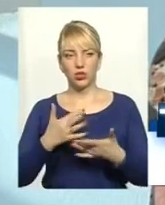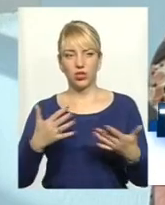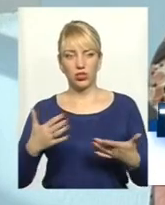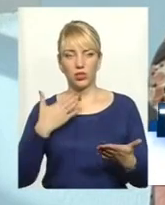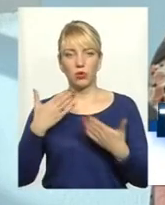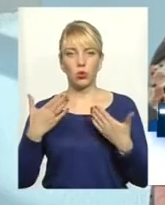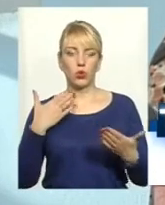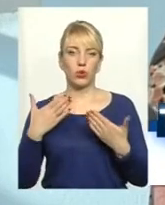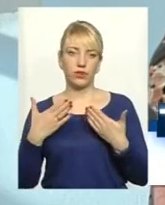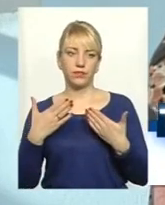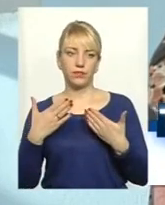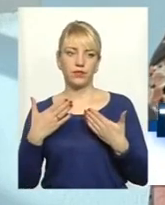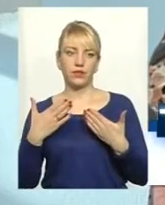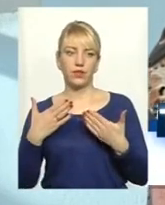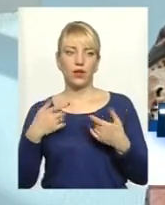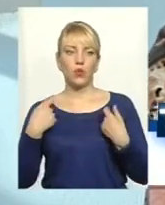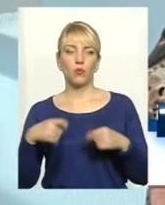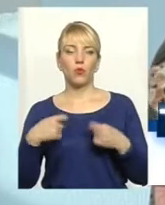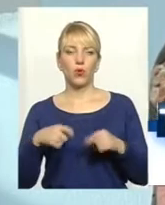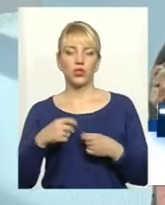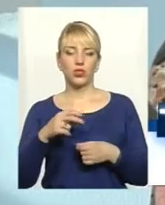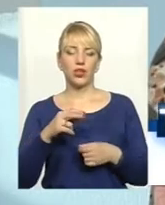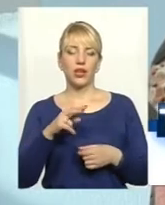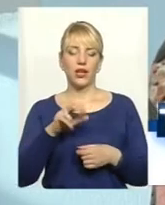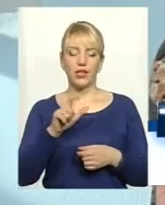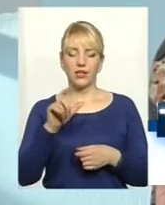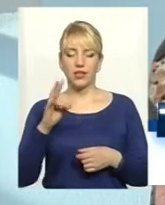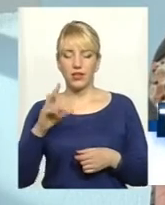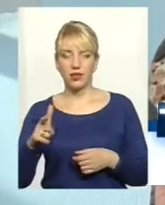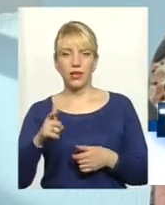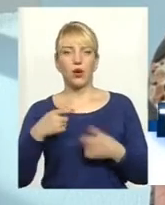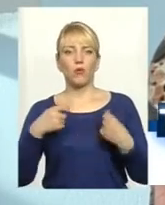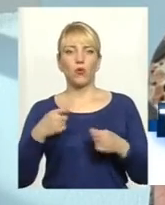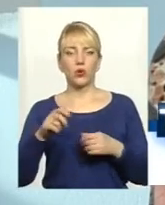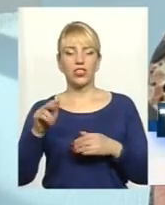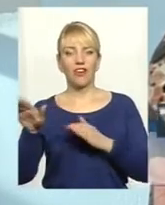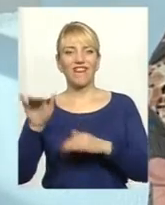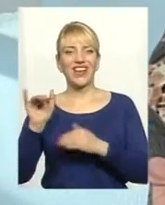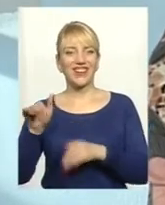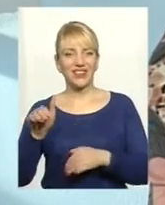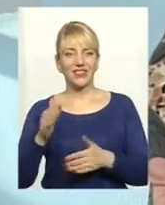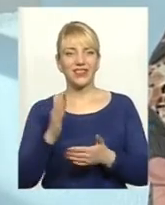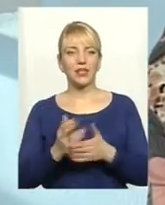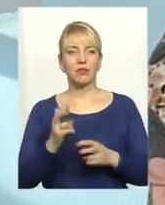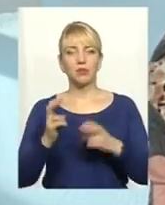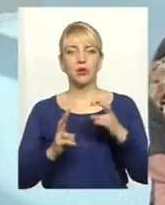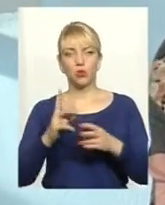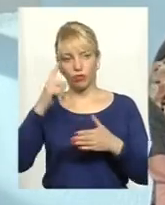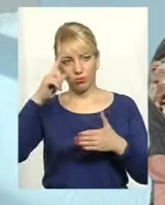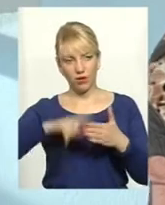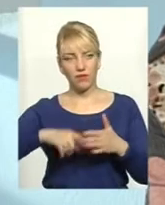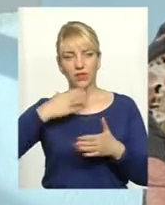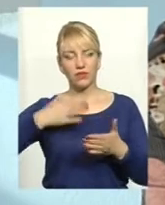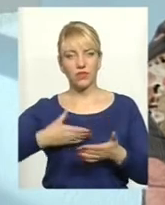підходи. Продаж в лізинг, продаж в кредит. І підприємства, які впевнені